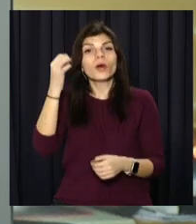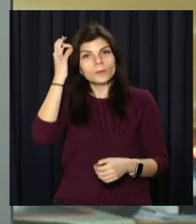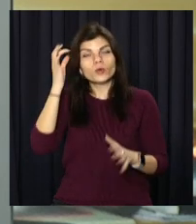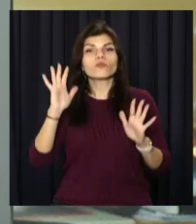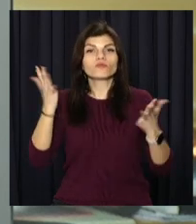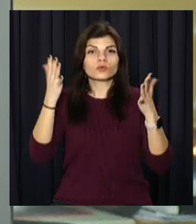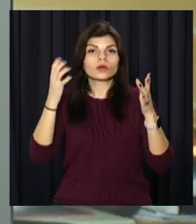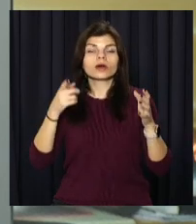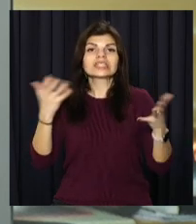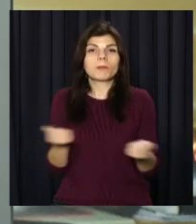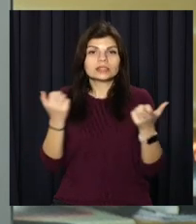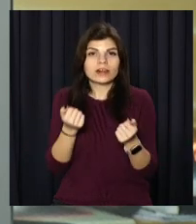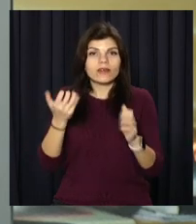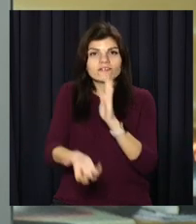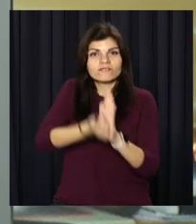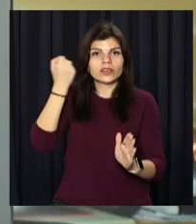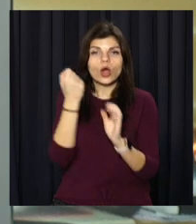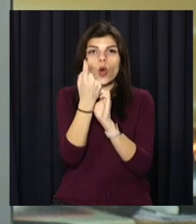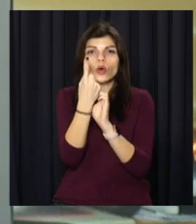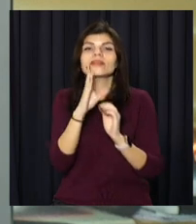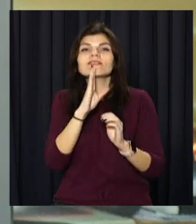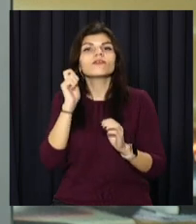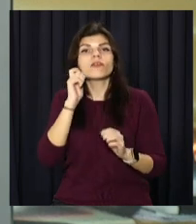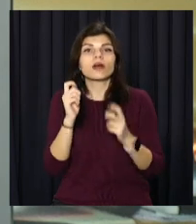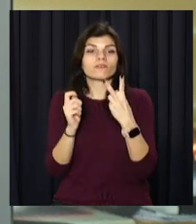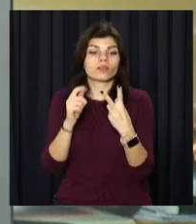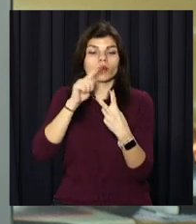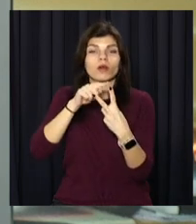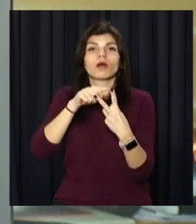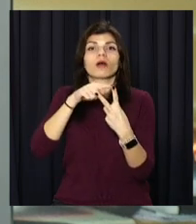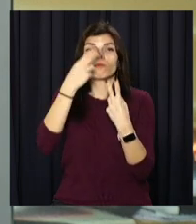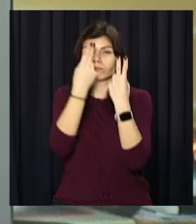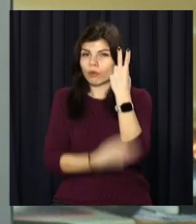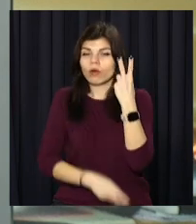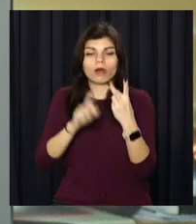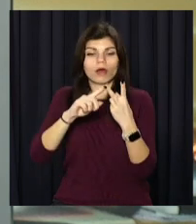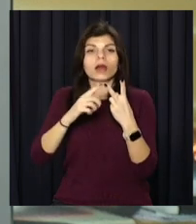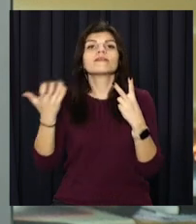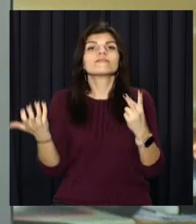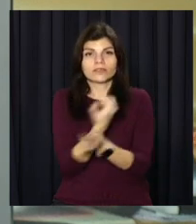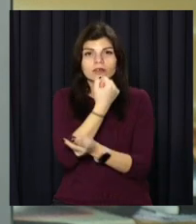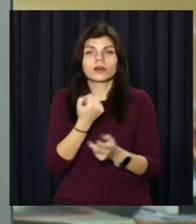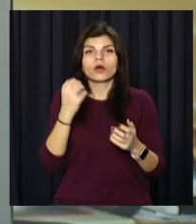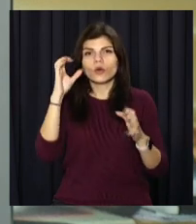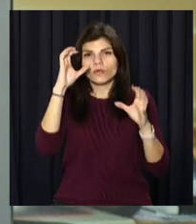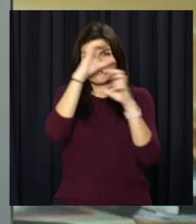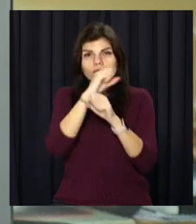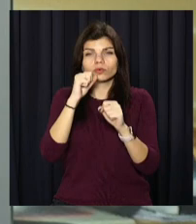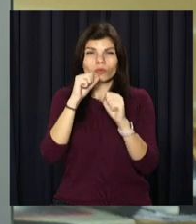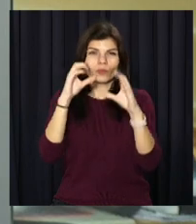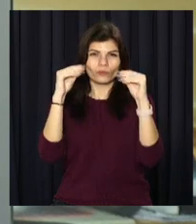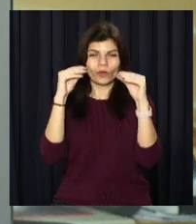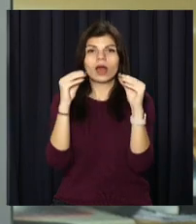витягли з води тіло 11-річної дівчинки. До служби порятунку виклик надійшов ввечері суботи. Місцеві